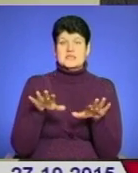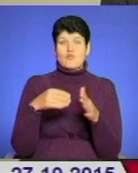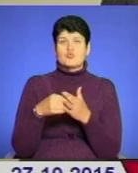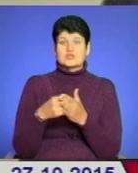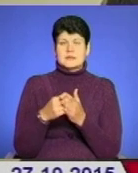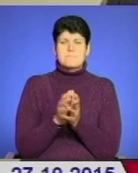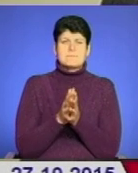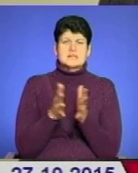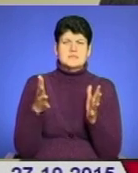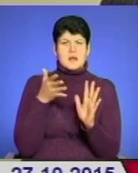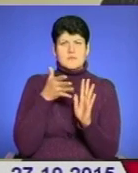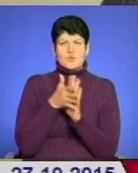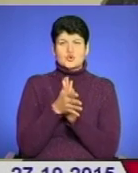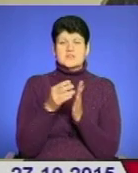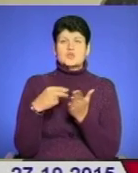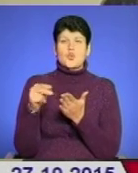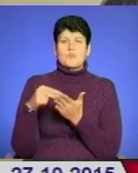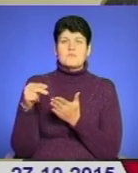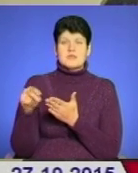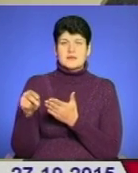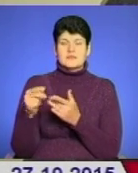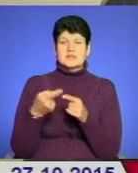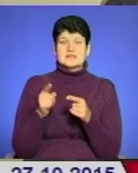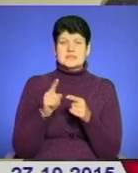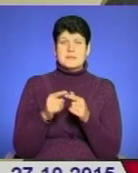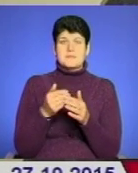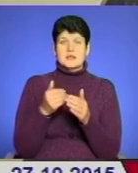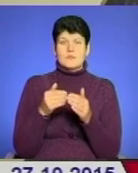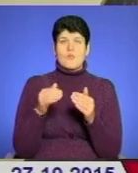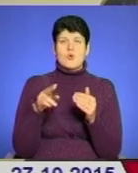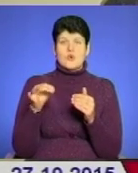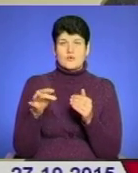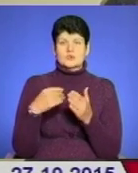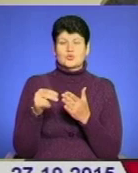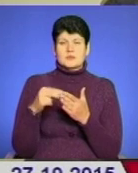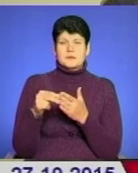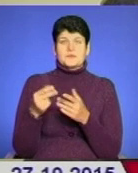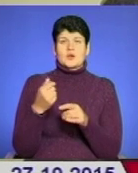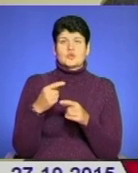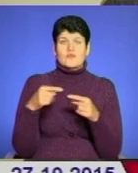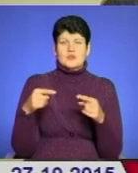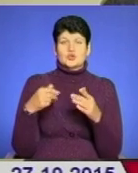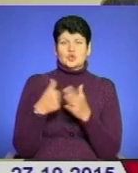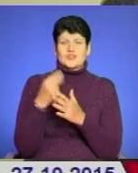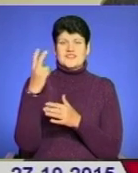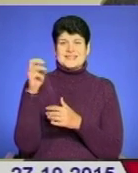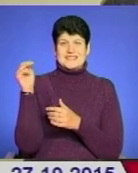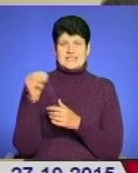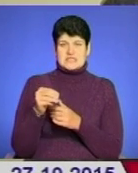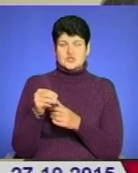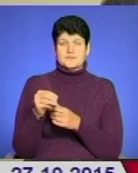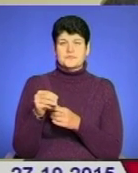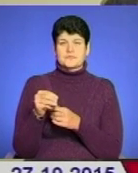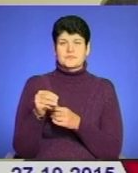Наступне – це максимальна прозорість закупівель. Мова йде про передпороги закупівель, де здаєте закупівель товарів робіт до 200 тисяч і